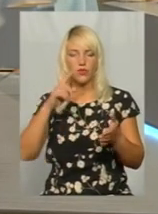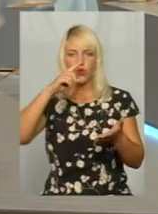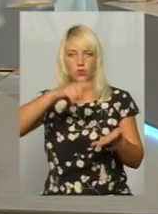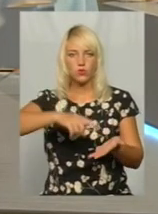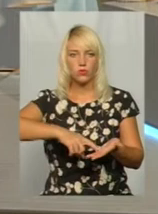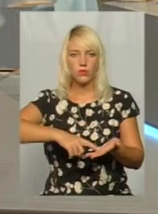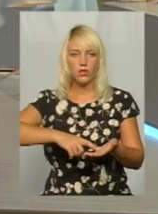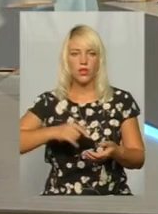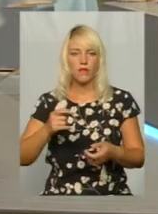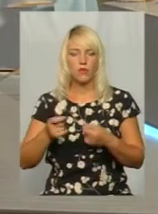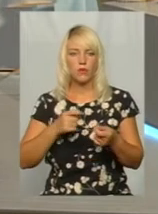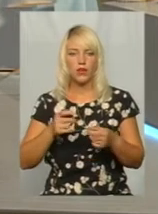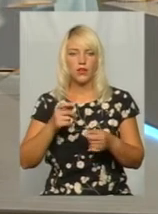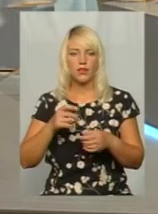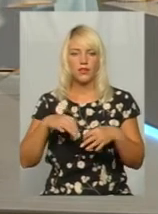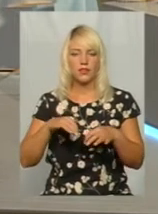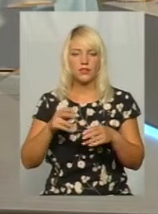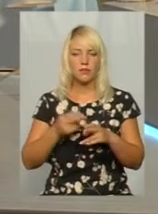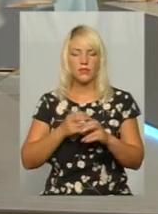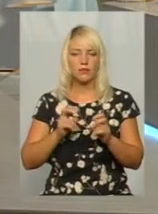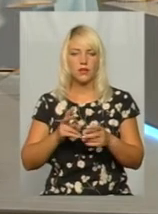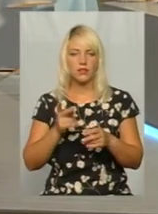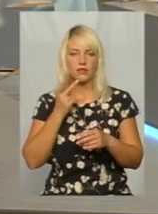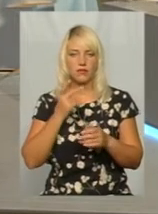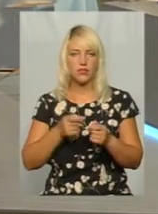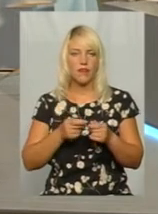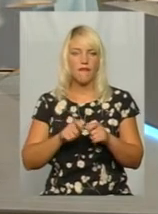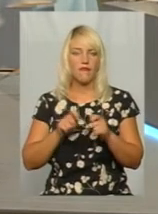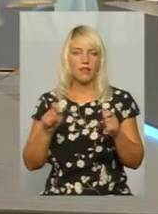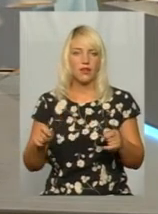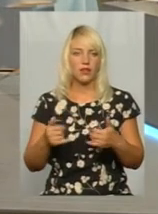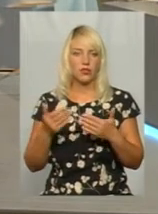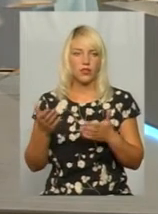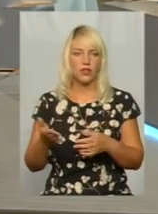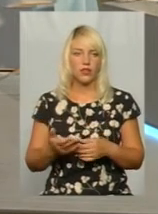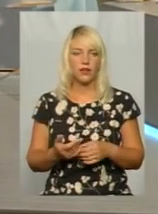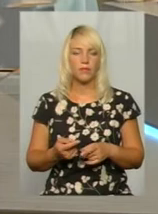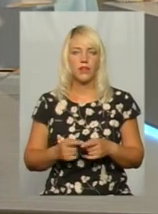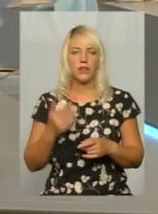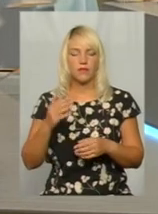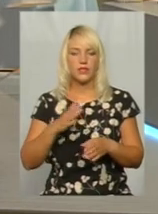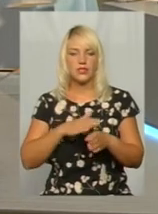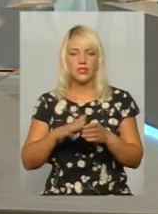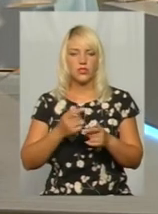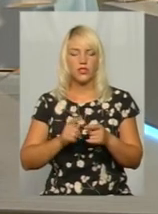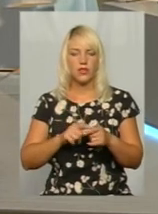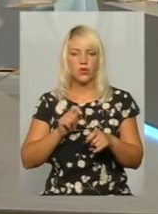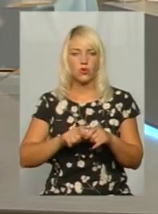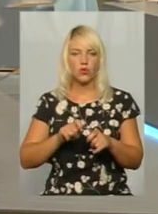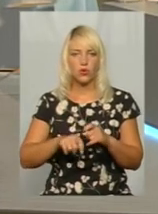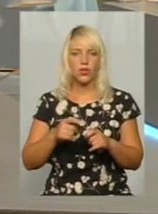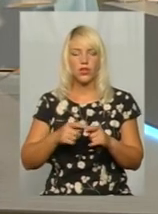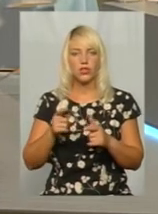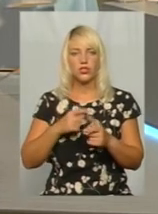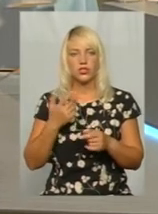Управління управління транспезпеки завжди відкрита до суспільства. Ви щодня здійснюєте цей контроль, зважуєте транспорт? Чи яким